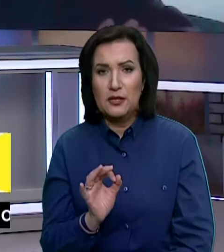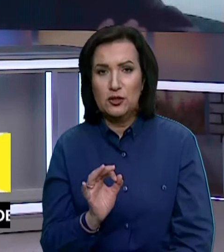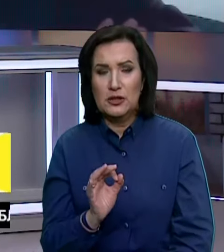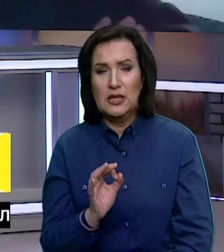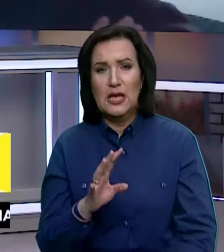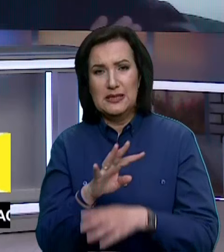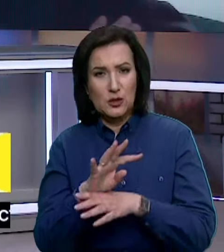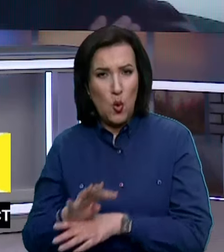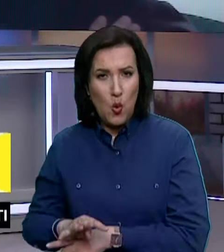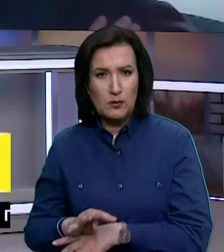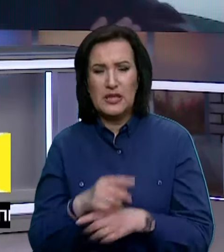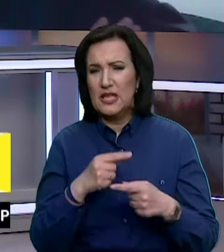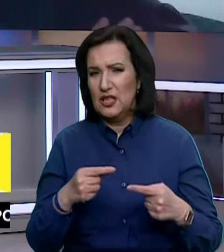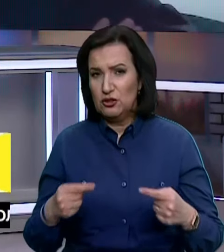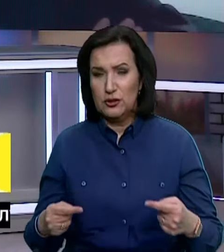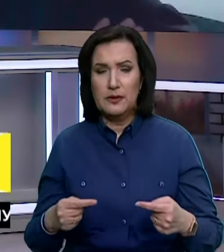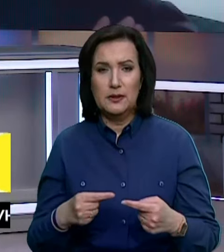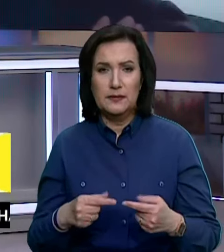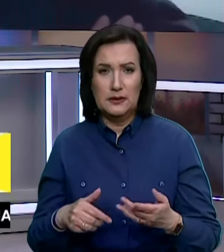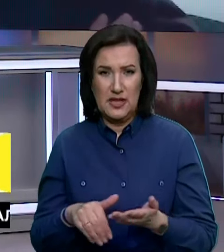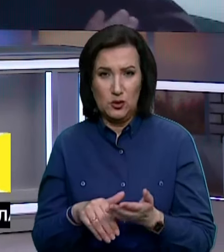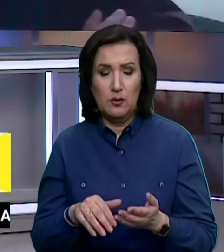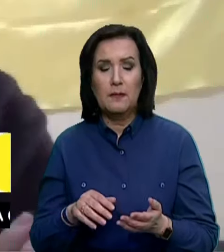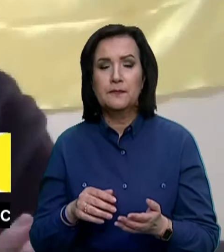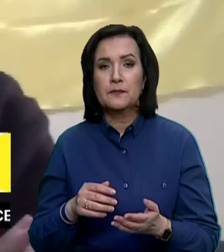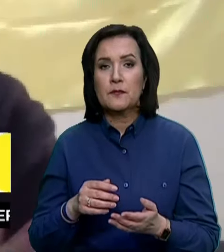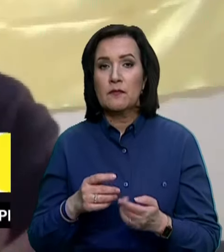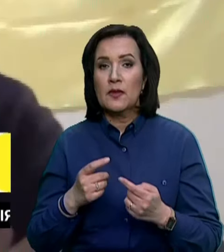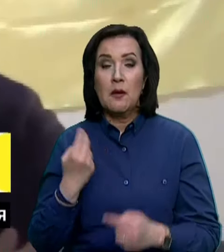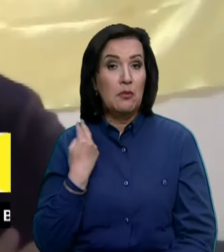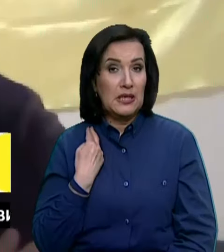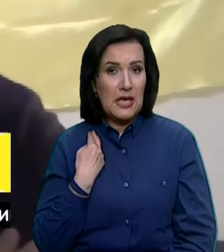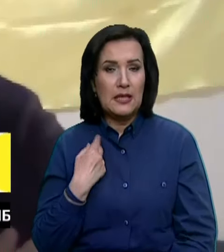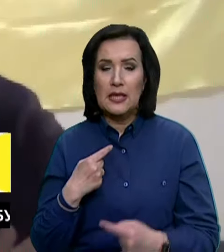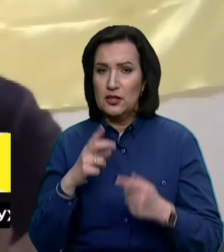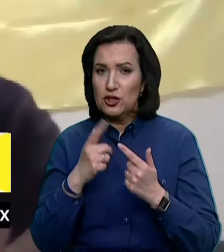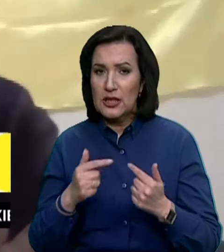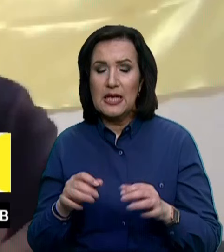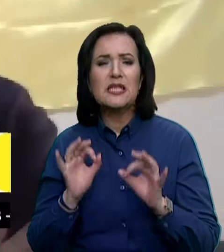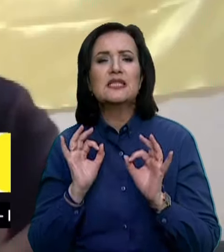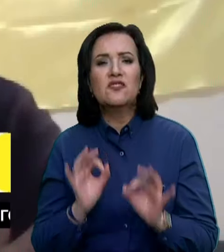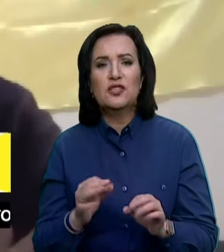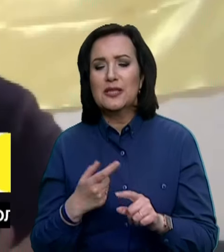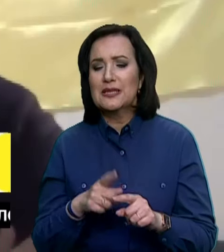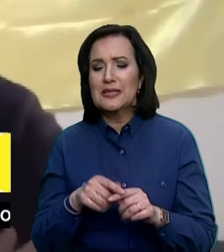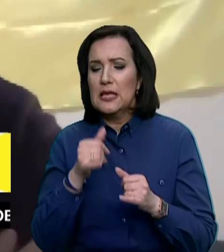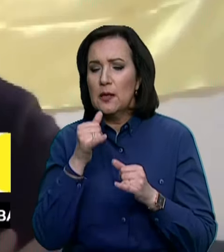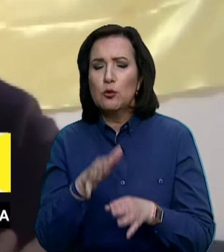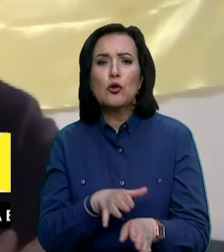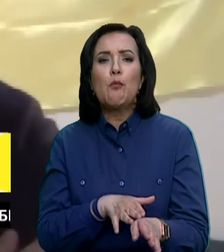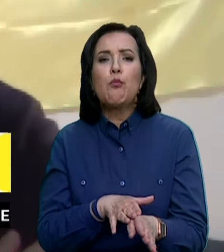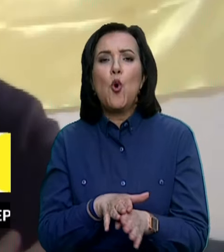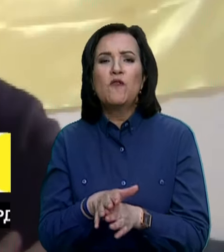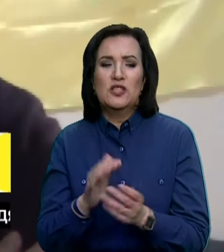з іншими ракетними комплексами, іншими відповідними засобами. Велика Британія, інші країни. Звичайно, це не може